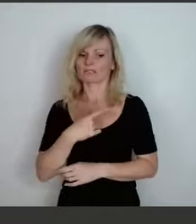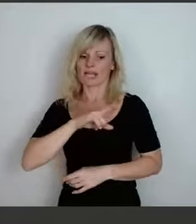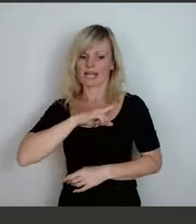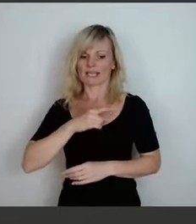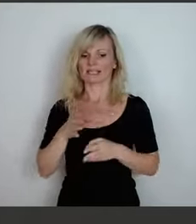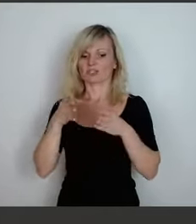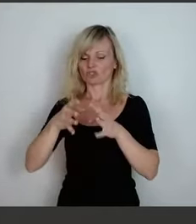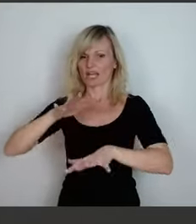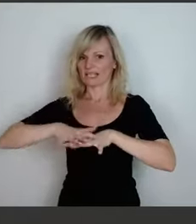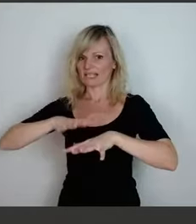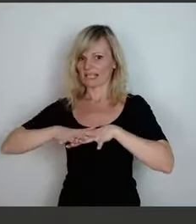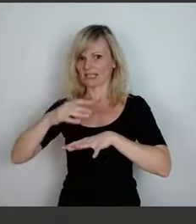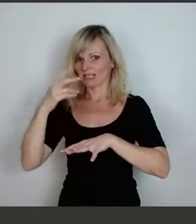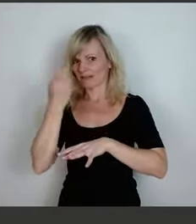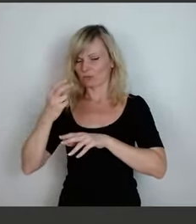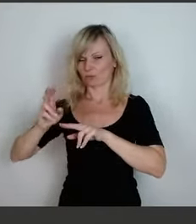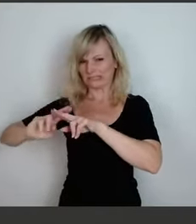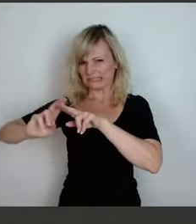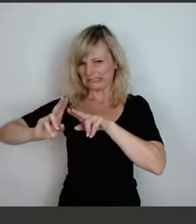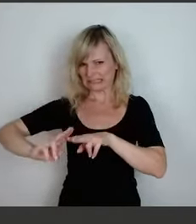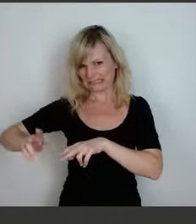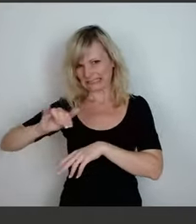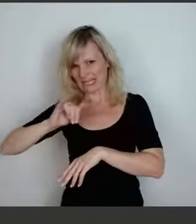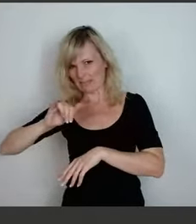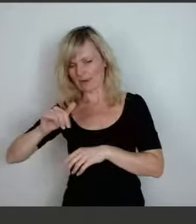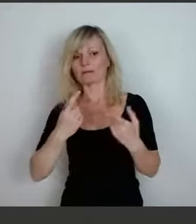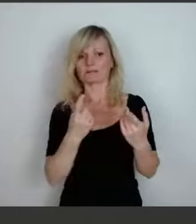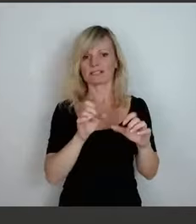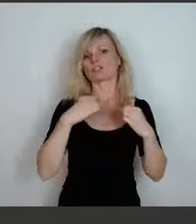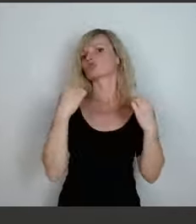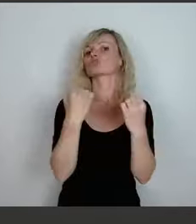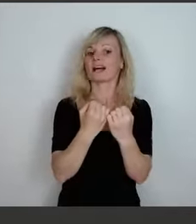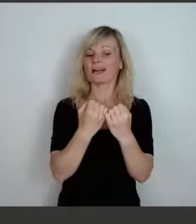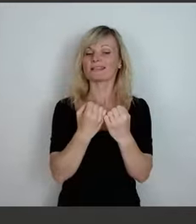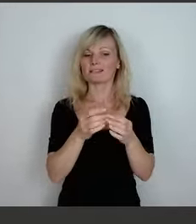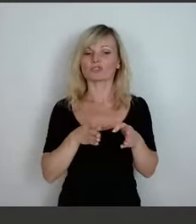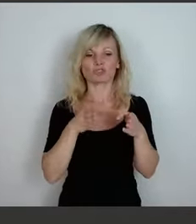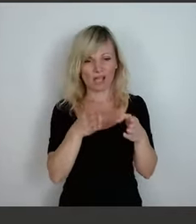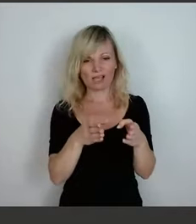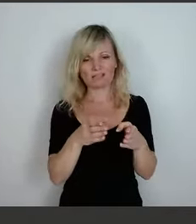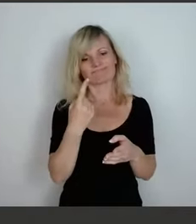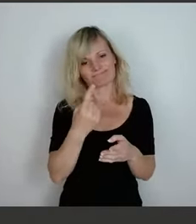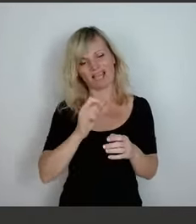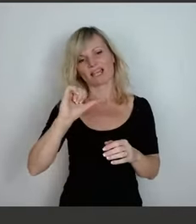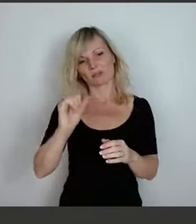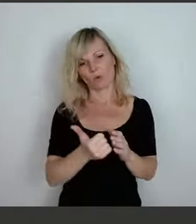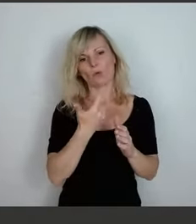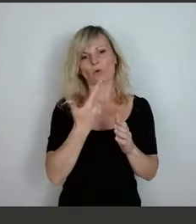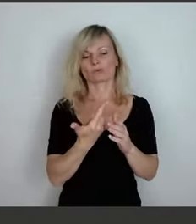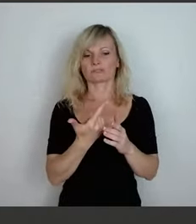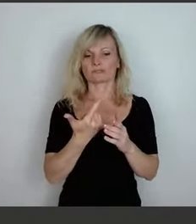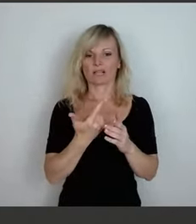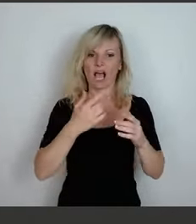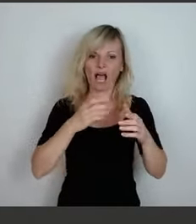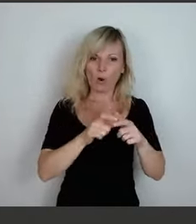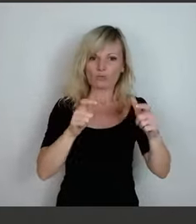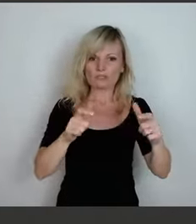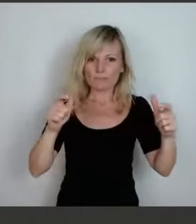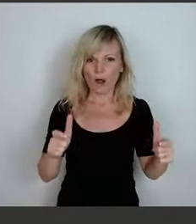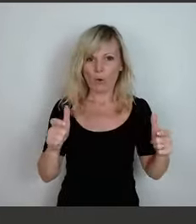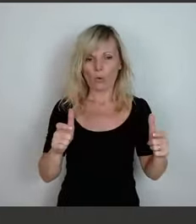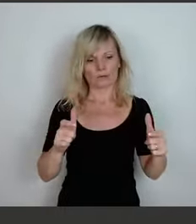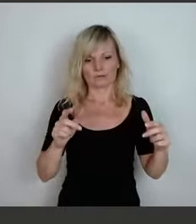tun. Im Staatsstraßenbereich ist uns die Erneuerungsquote und die Ausbauquote zu gering.